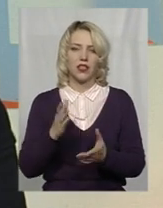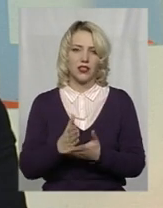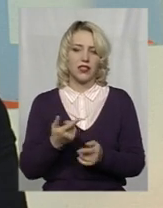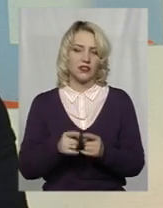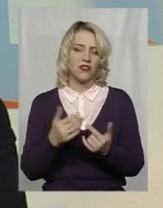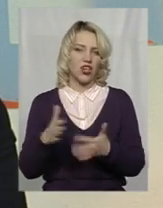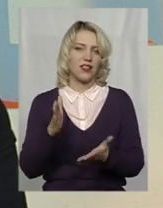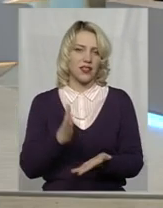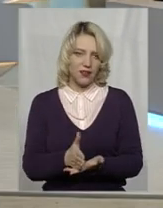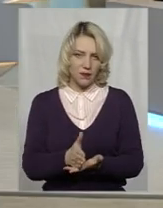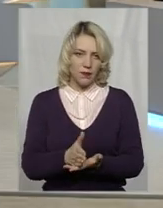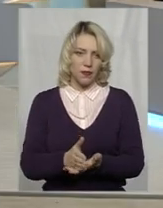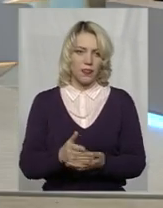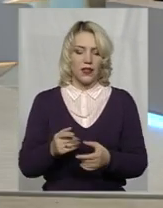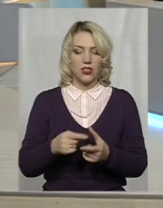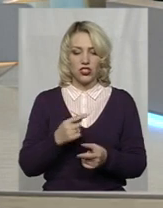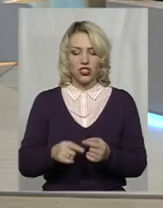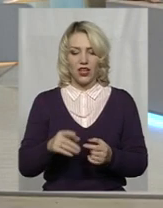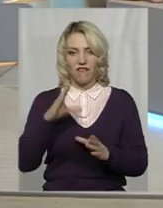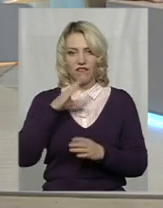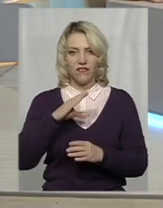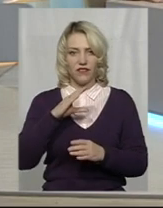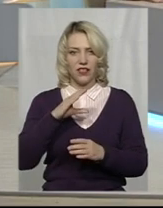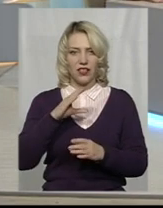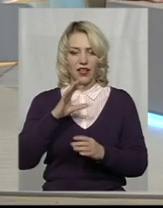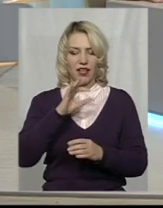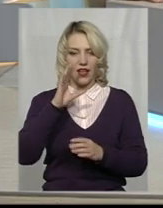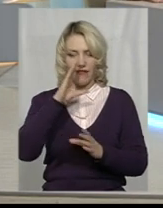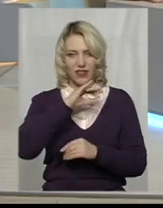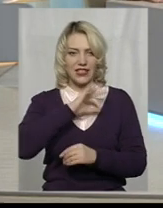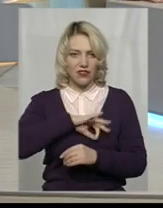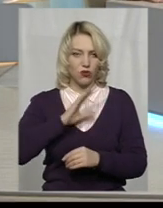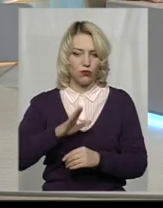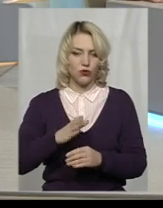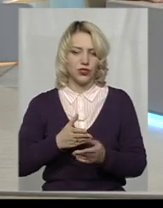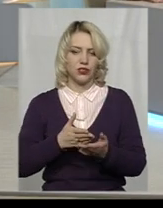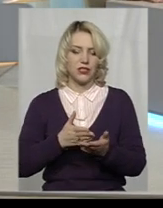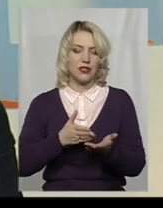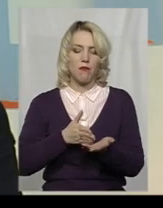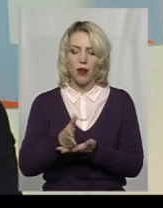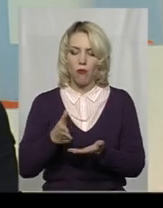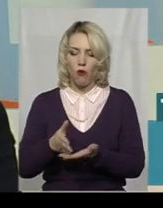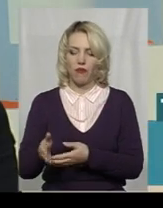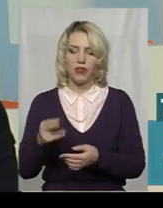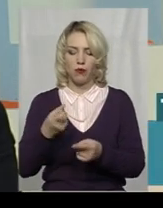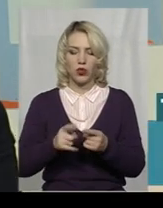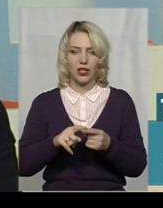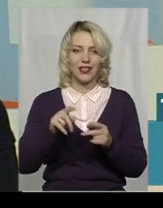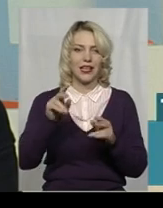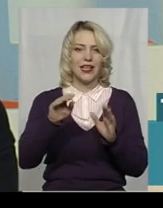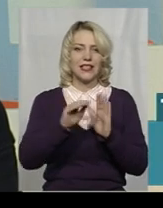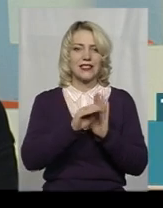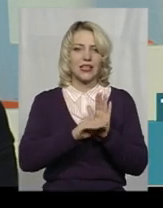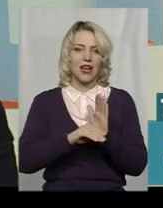Справа в тому, чи ефективно вони будуть спрямовані по тих статтях і ефективно витрачені по тих статтях, які